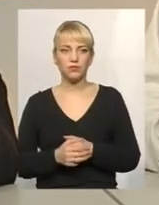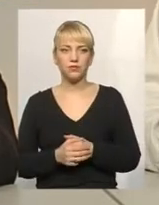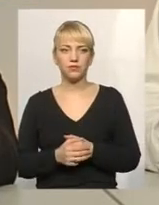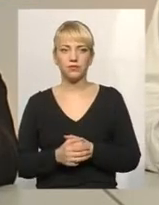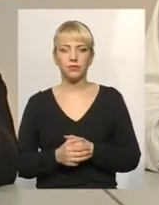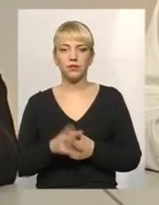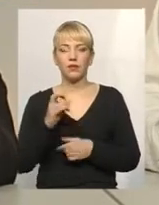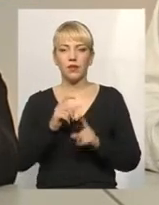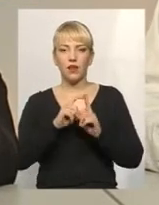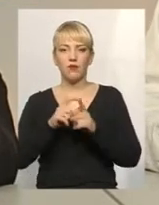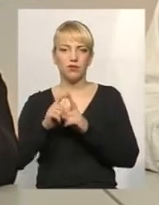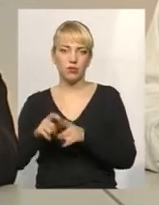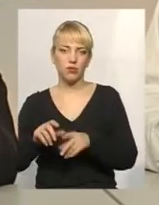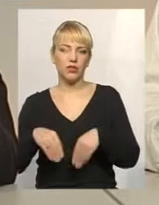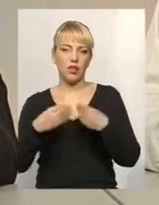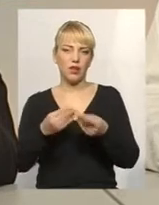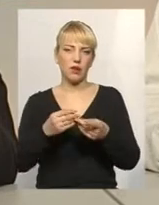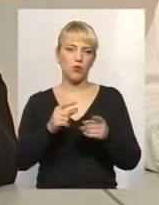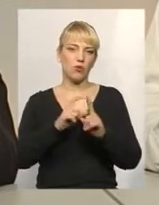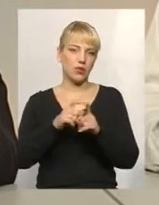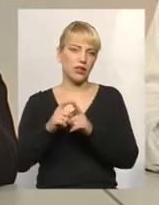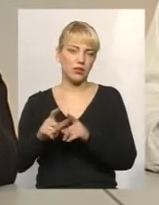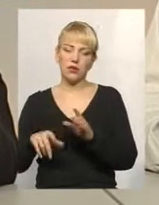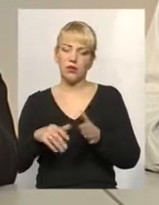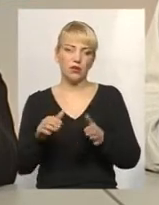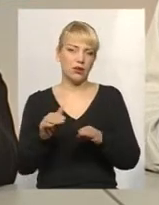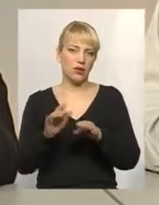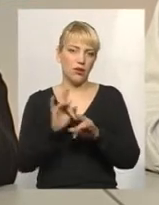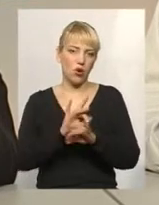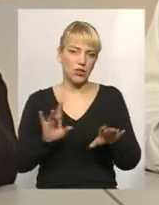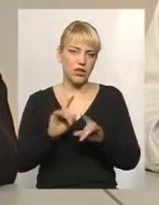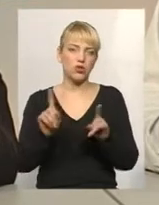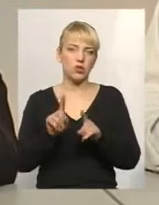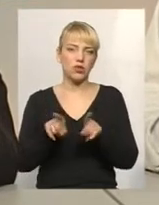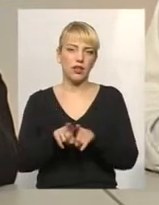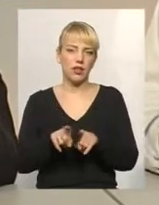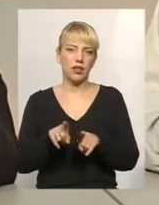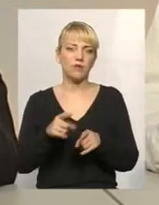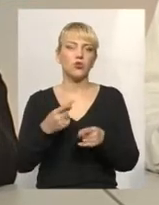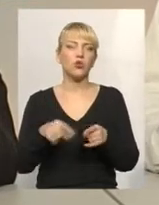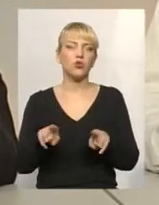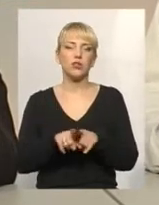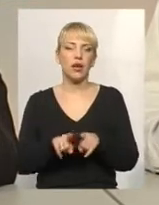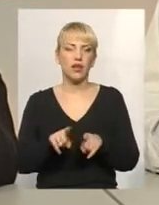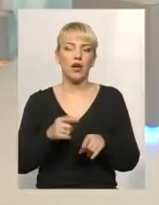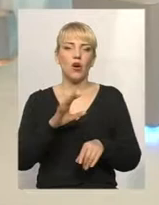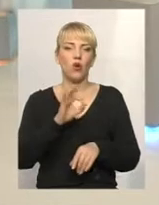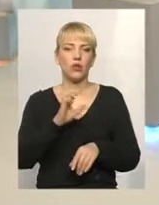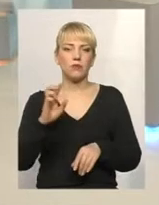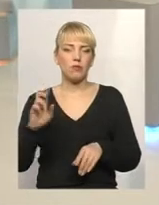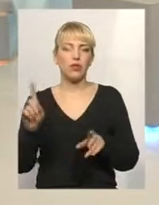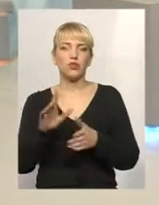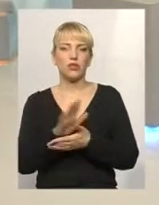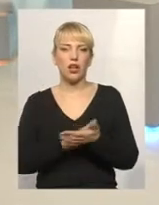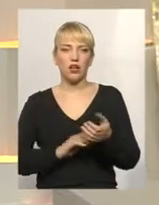на відповіді даємо питання, роз'яснюємо, що таке ОСББ і що з ним